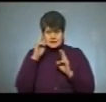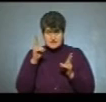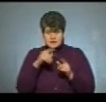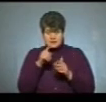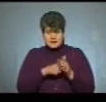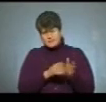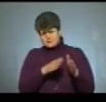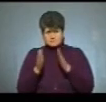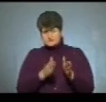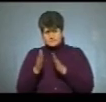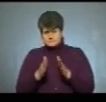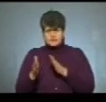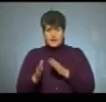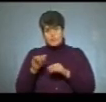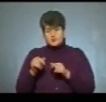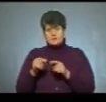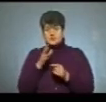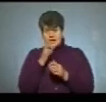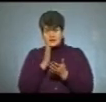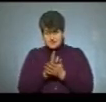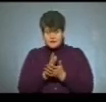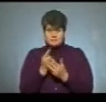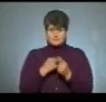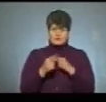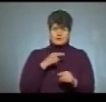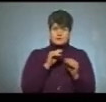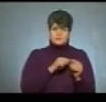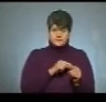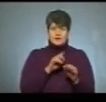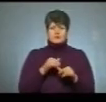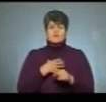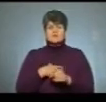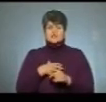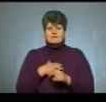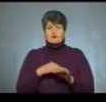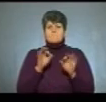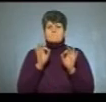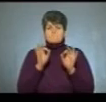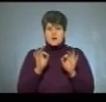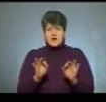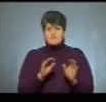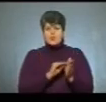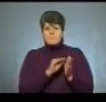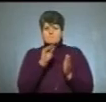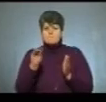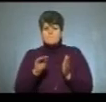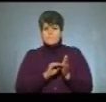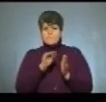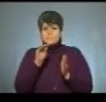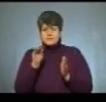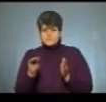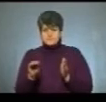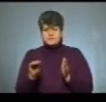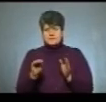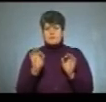перейшов до наступного питання і потім повернувся, якщо є час. І дуже важливо перенести правильно і спокійно, рівноважено, впевнено,